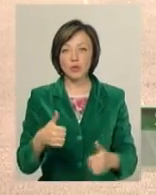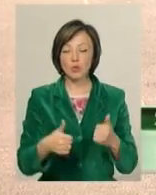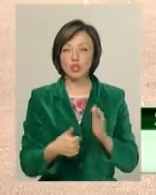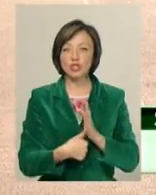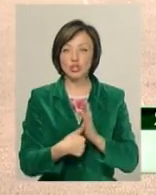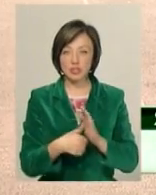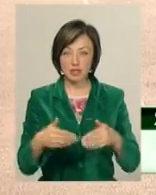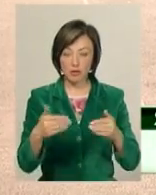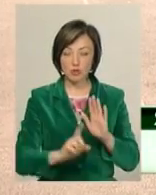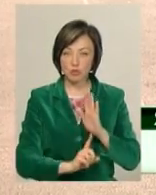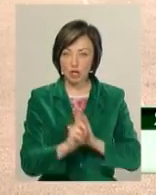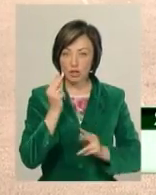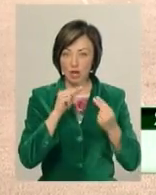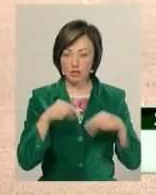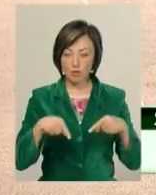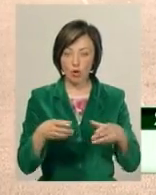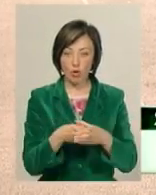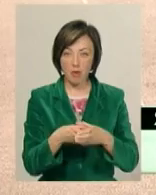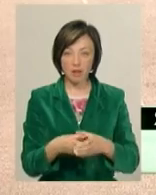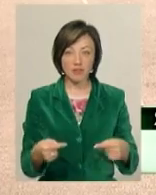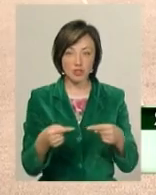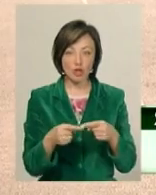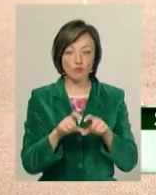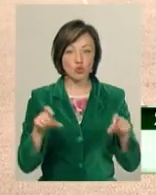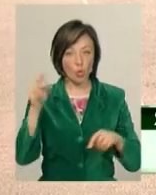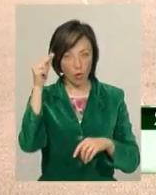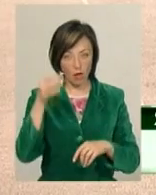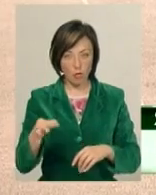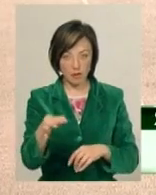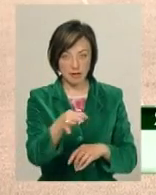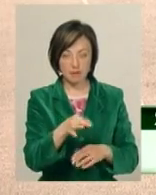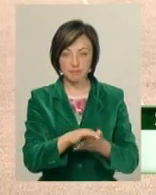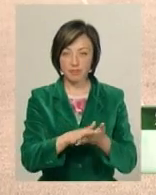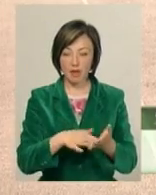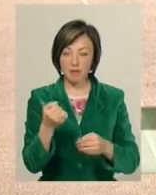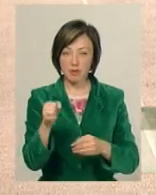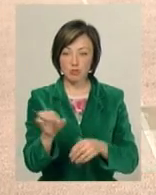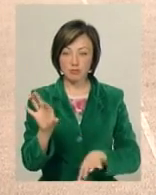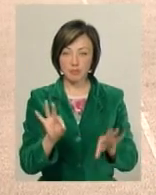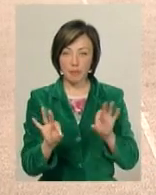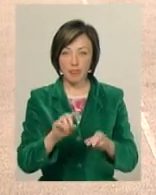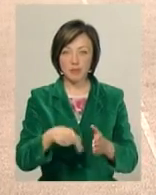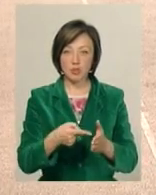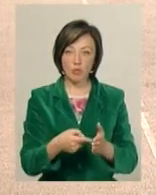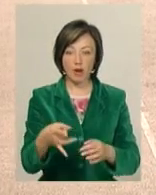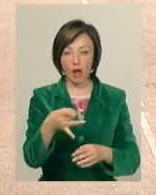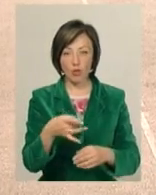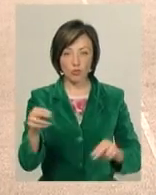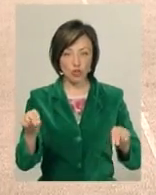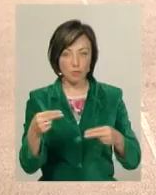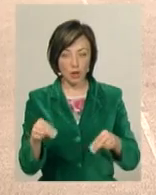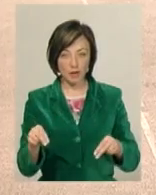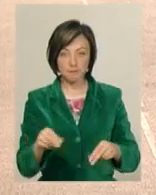в шість етапів. Спочатку кращу футбольну команду визначають у школах області. Далі переможця обирають на міському та районному